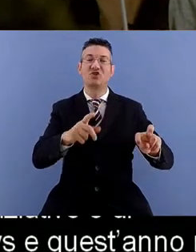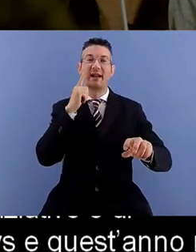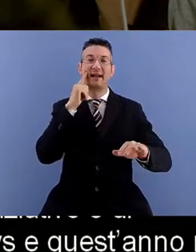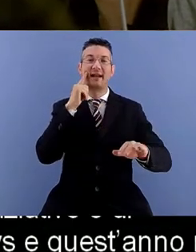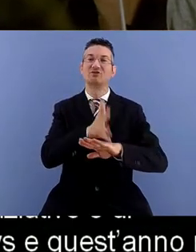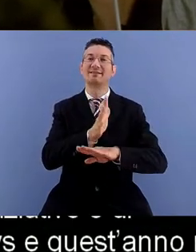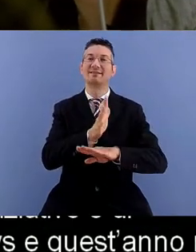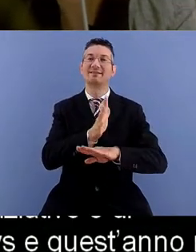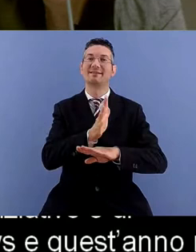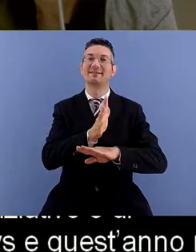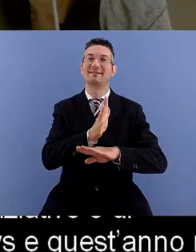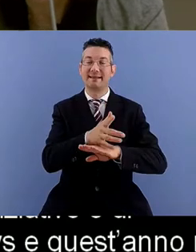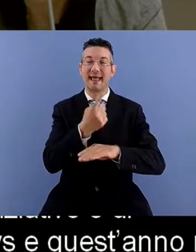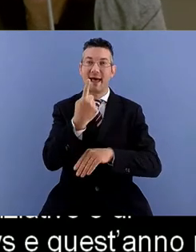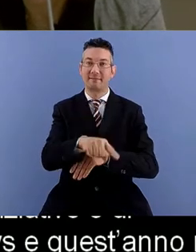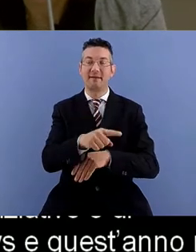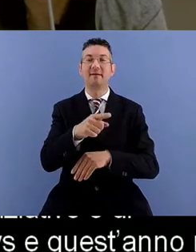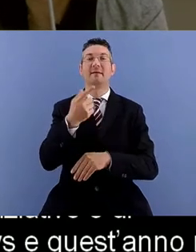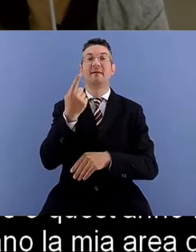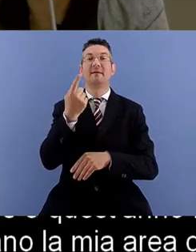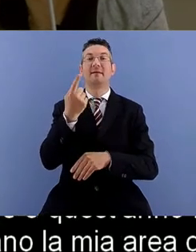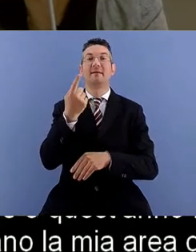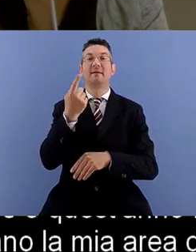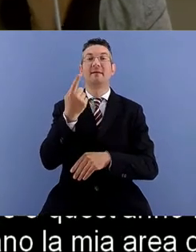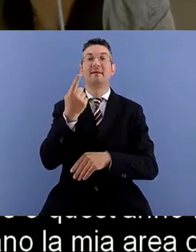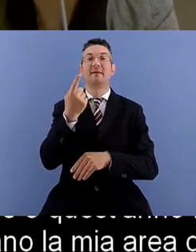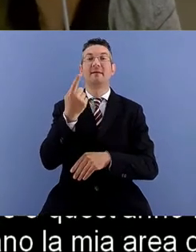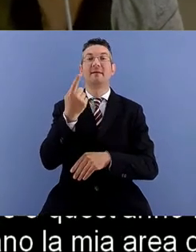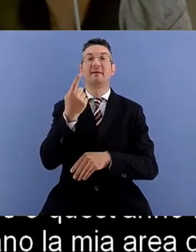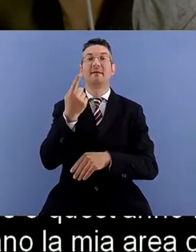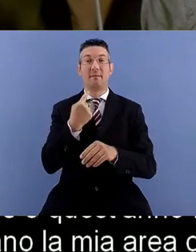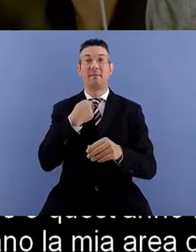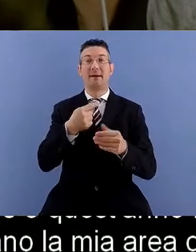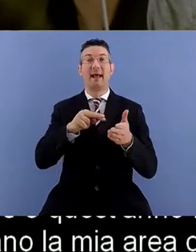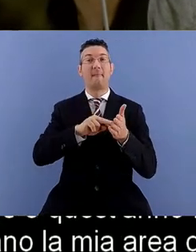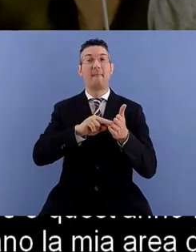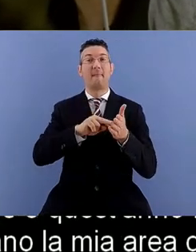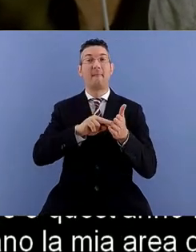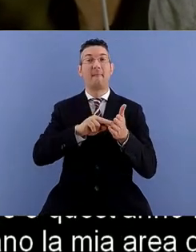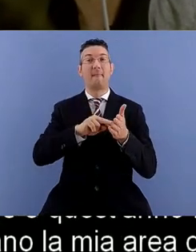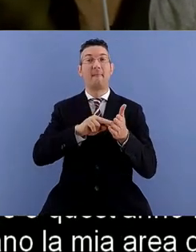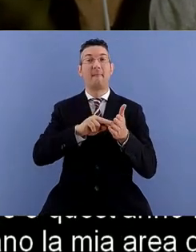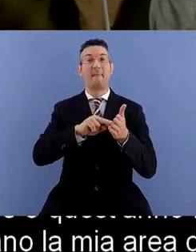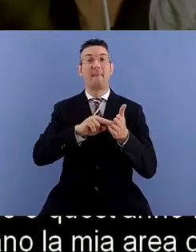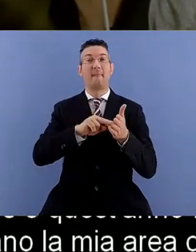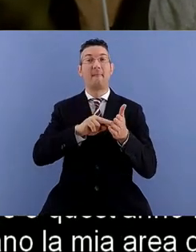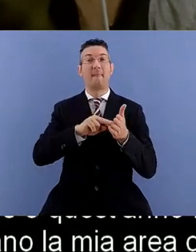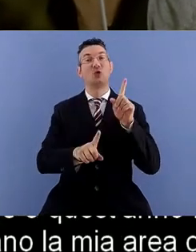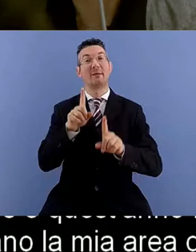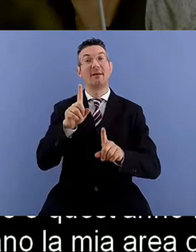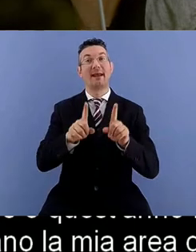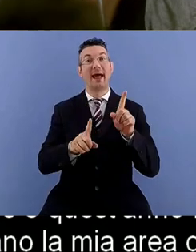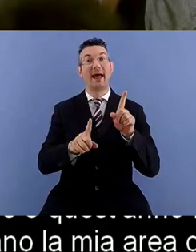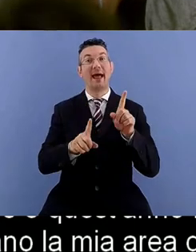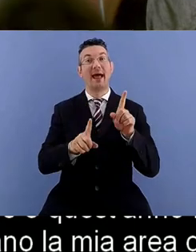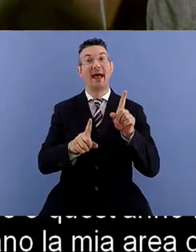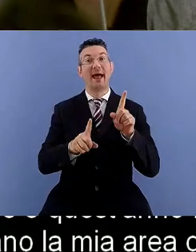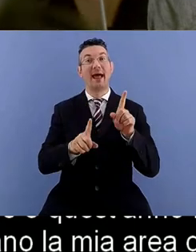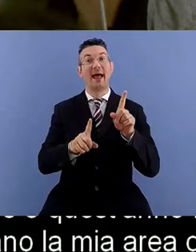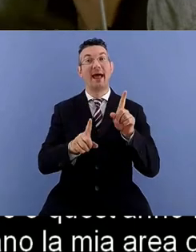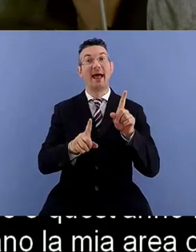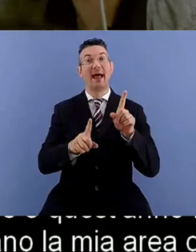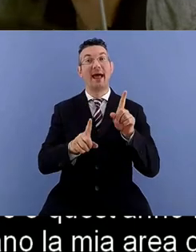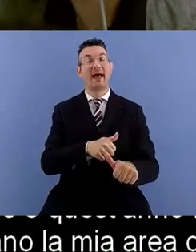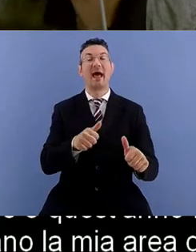delle mie aree di ricerca sia perché come Politecnico come Politecnico di Milano Dipartimento di design e Scuola del design